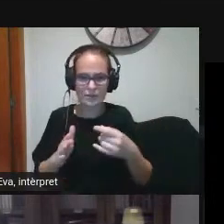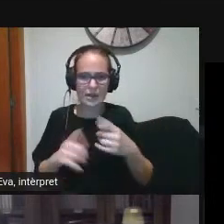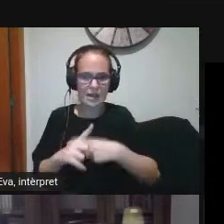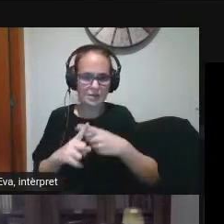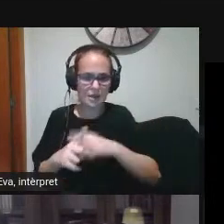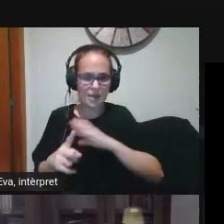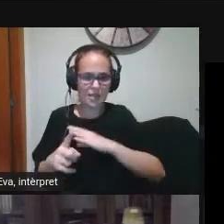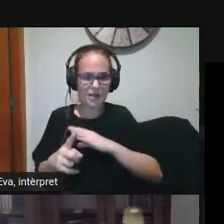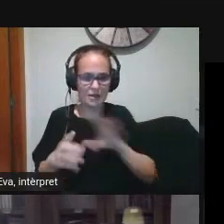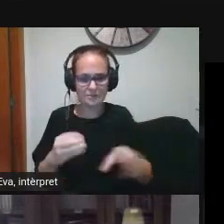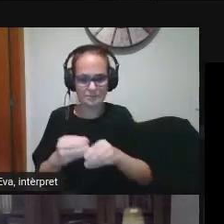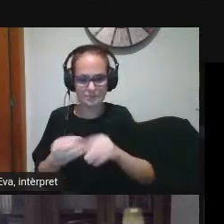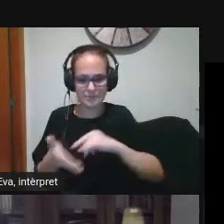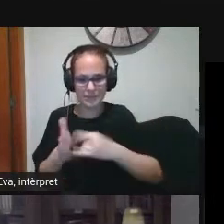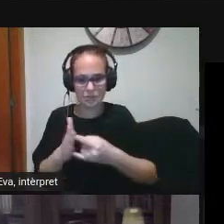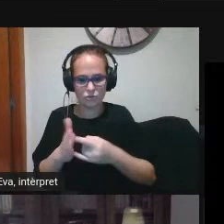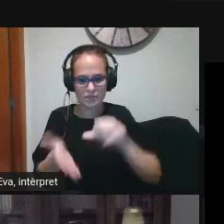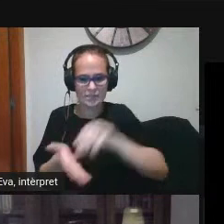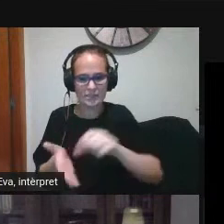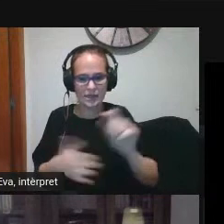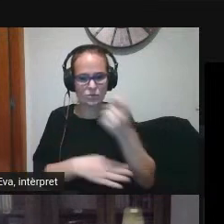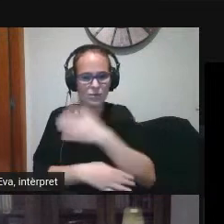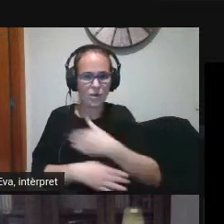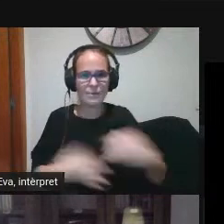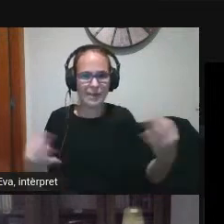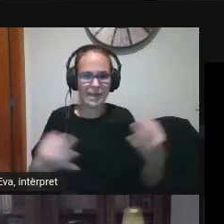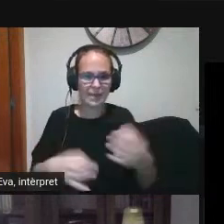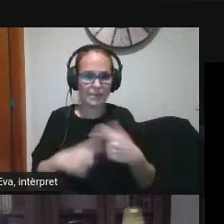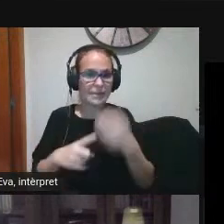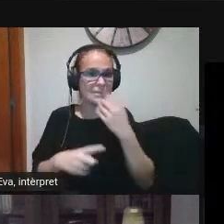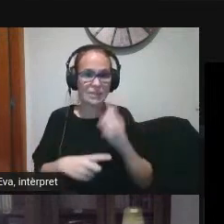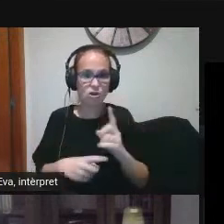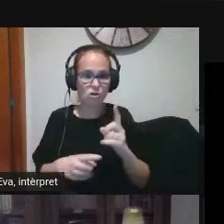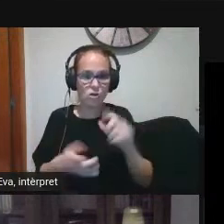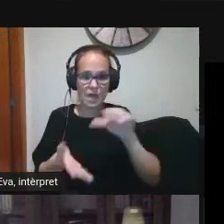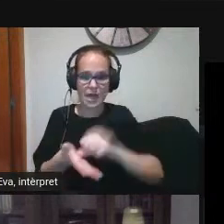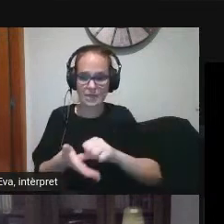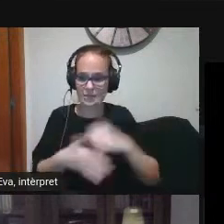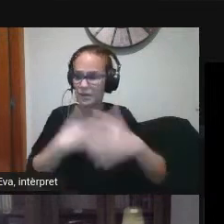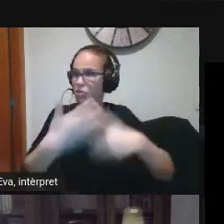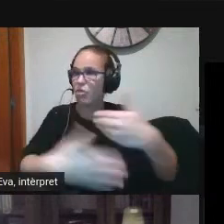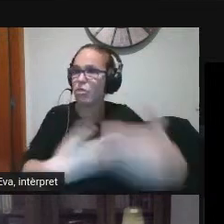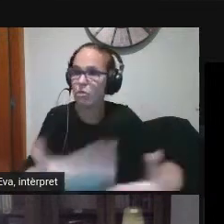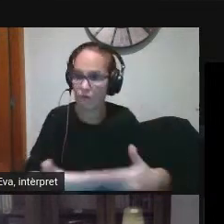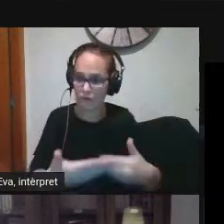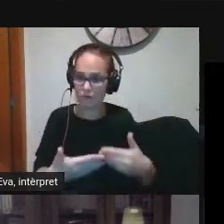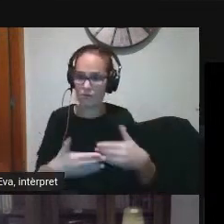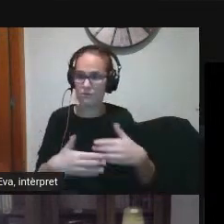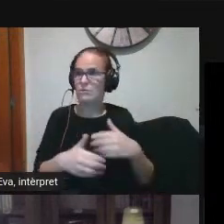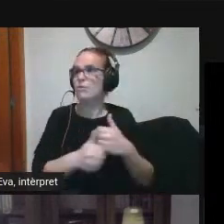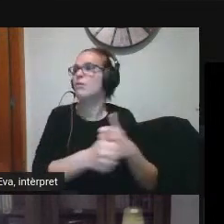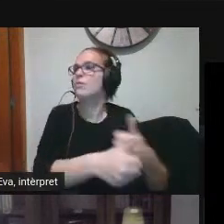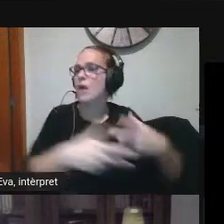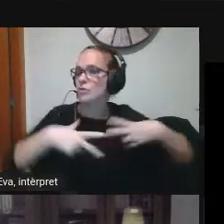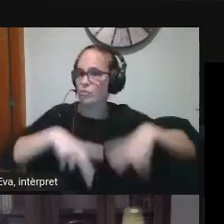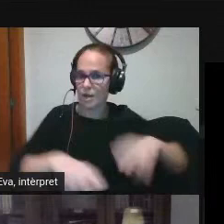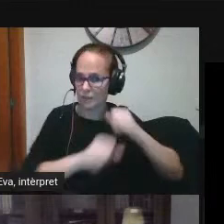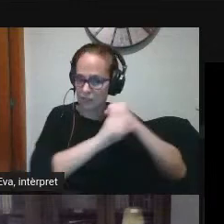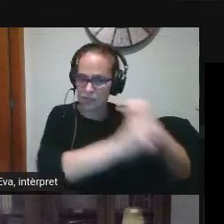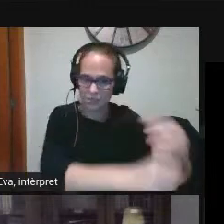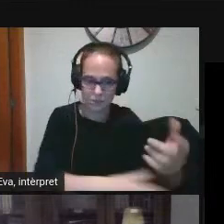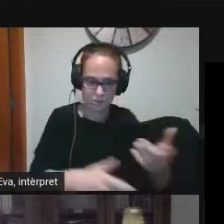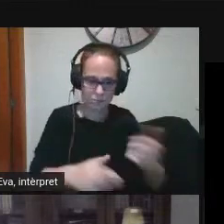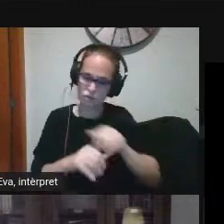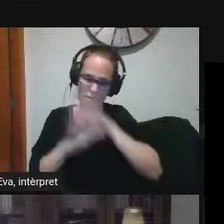de tecnologia del centre què volem aconseguir perquè si no el centre anirà per inèrcia per tant hem de decidir i hem de tenir molt clar i aquí hi ha